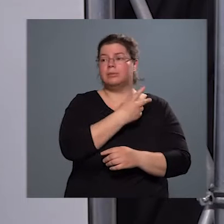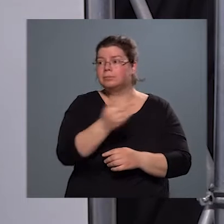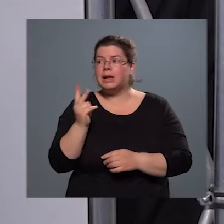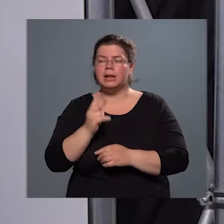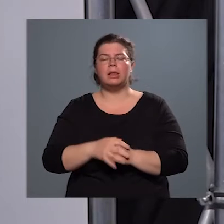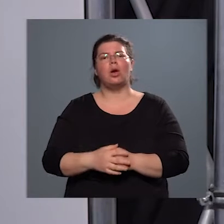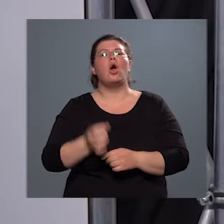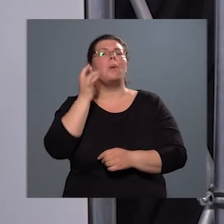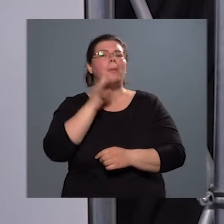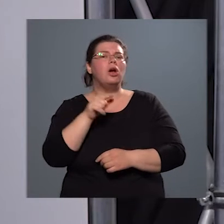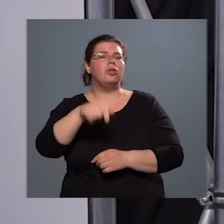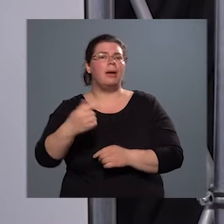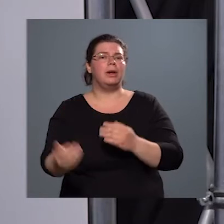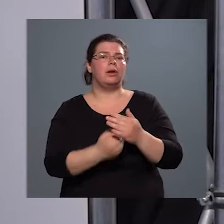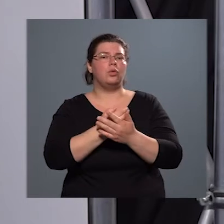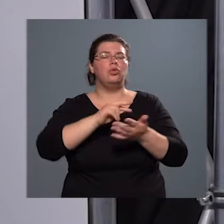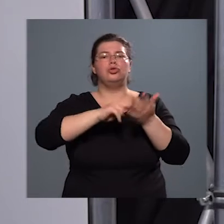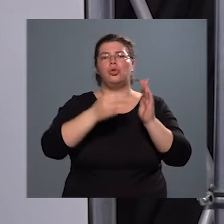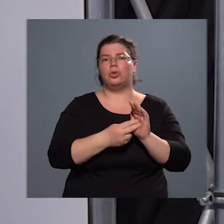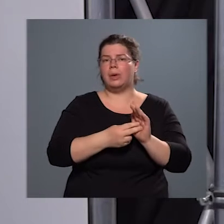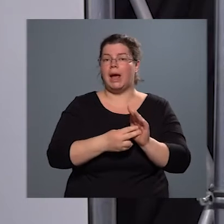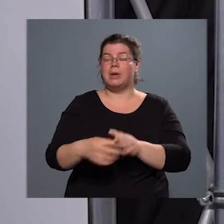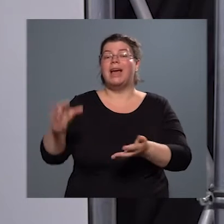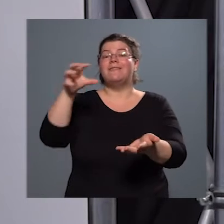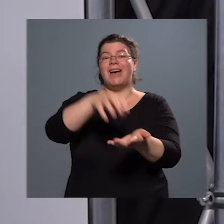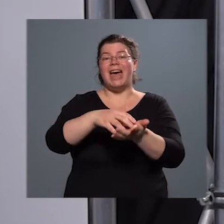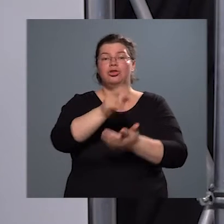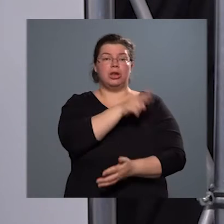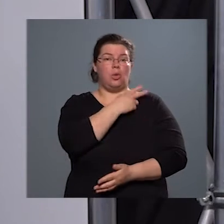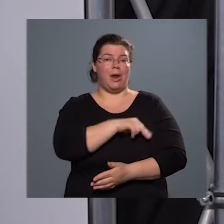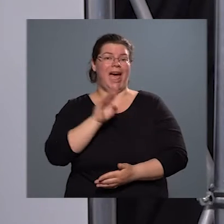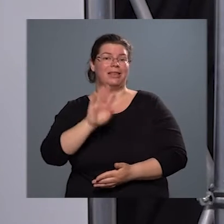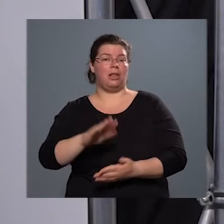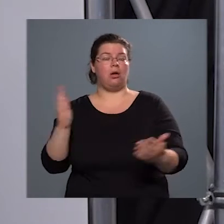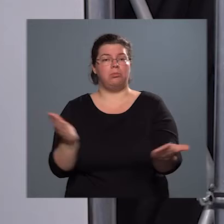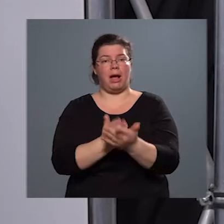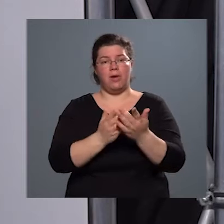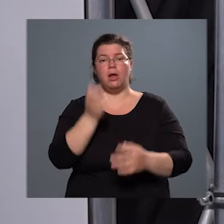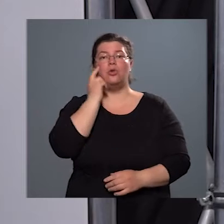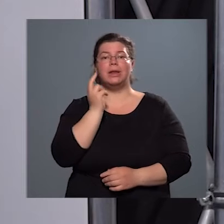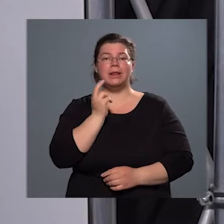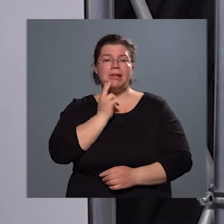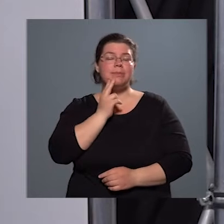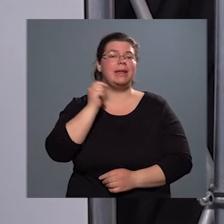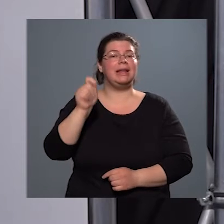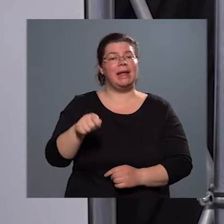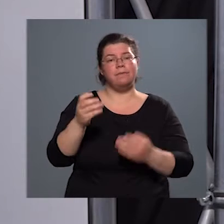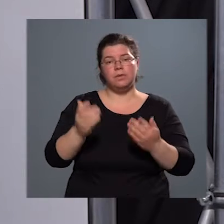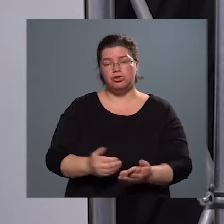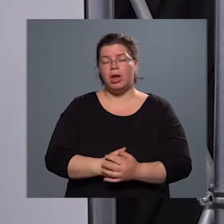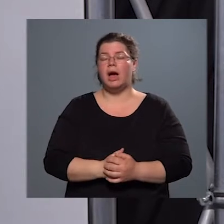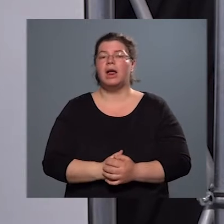Bajcsi ebben az új struktúrában egy városi kórháznak megfelelő intézményt képvisel,